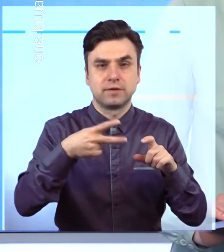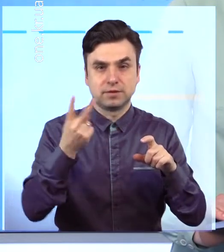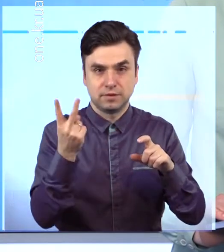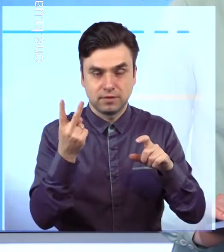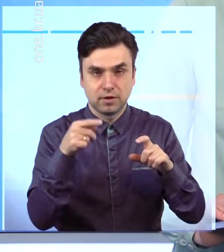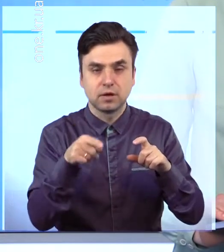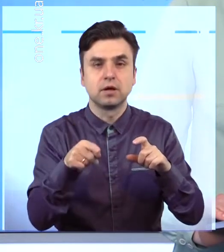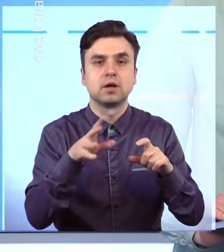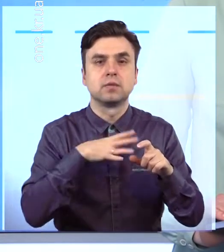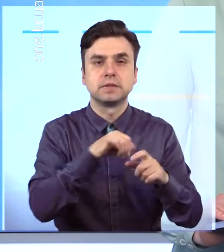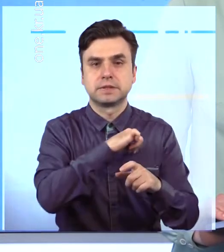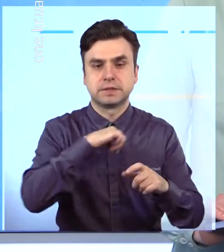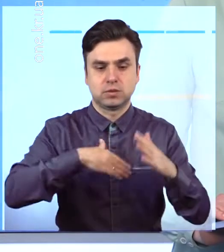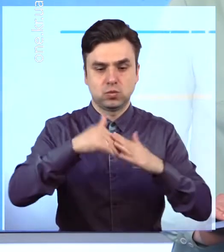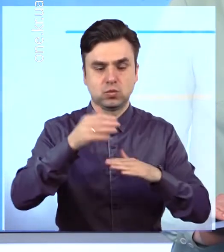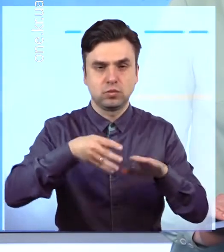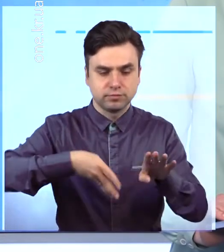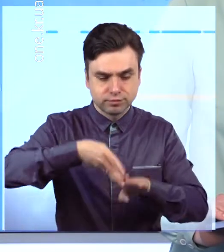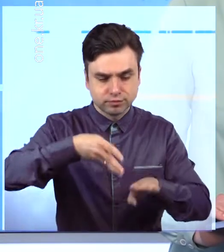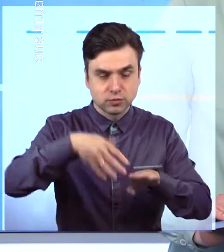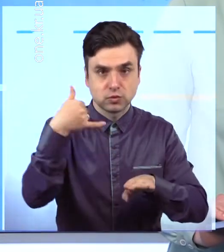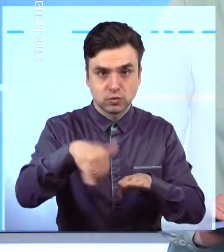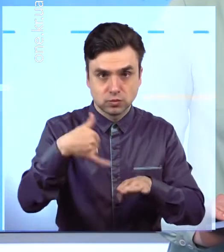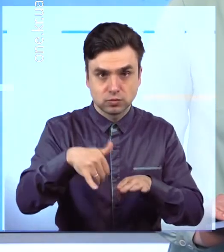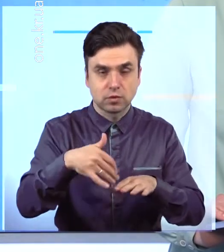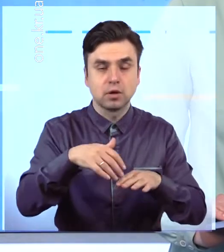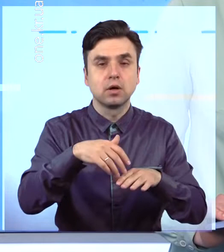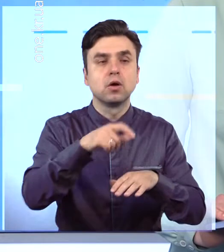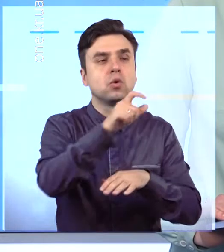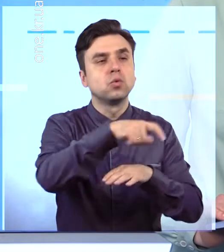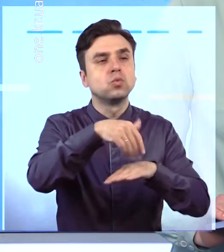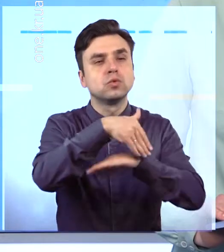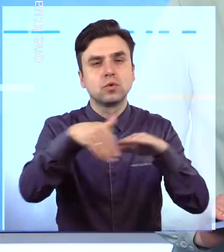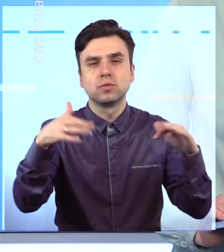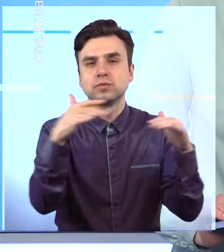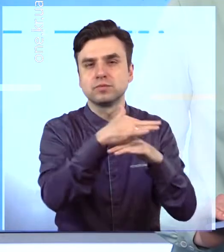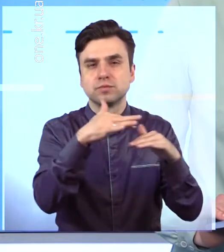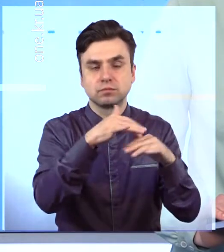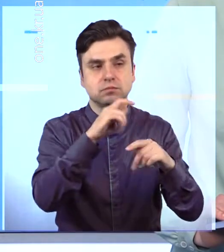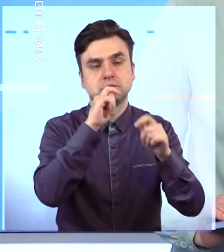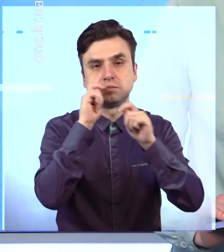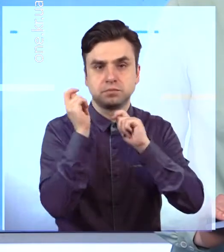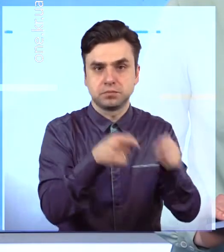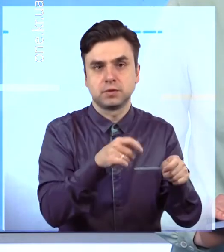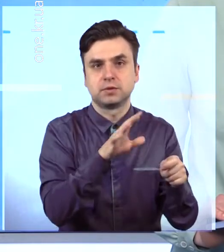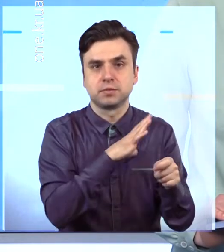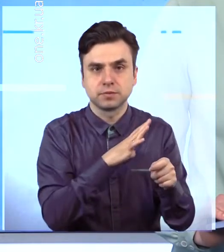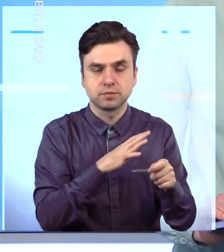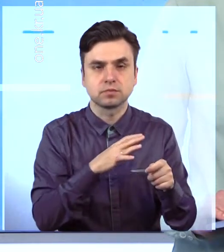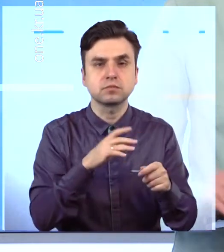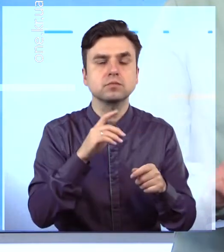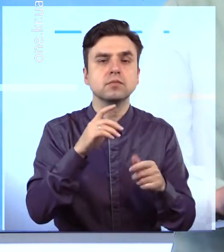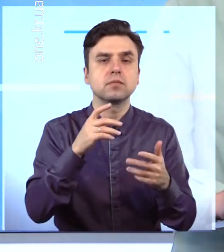екологічні сумки. Таку волонтерську справу в учбовому закладі вирішили зробити, об'єднавши дві всеукраїнські акції серед